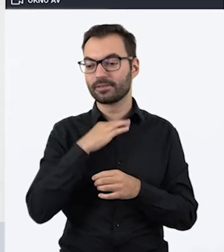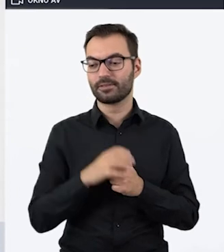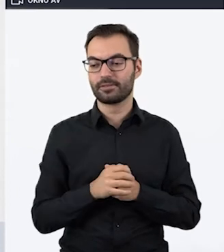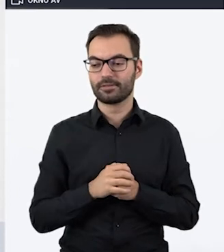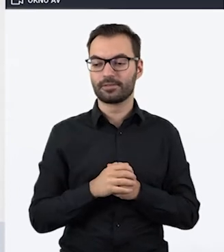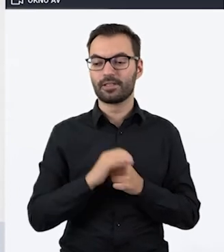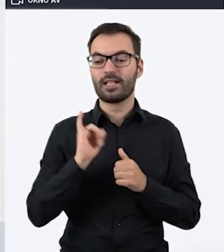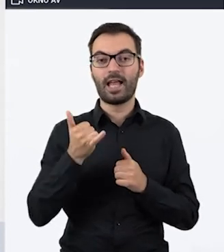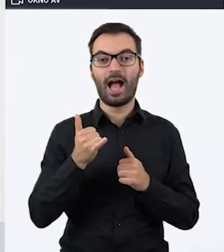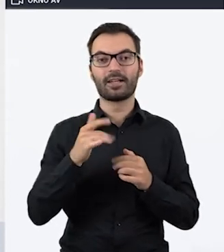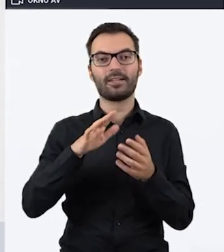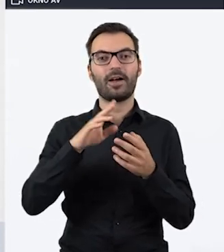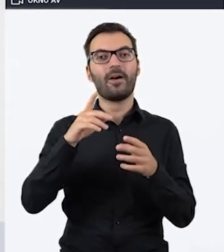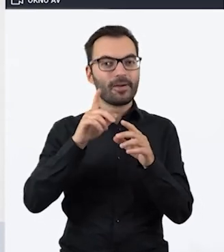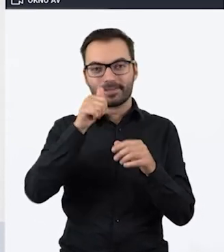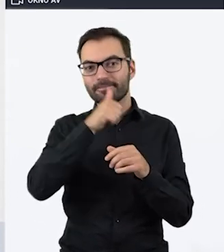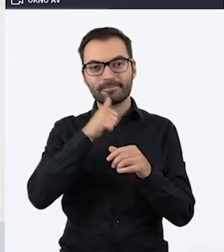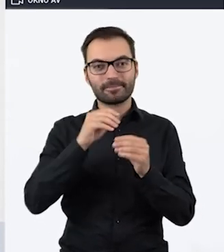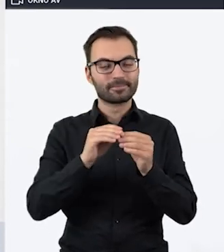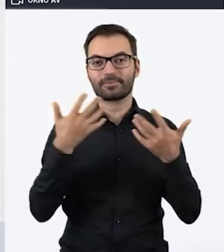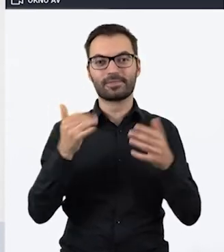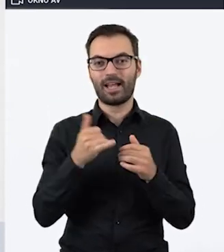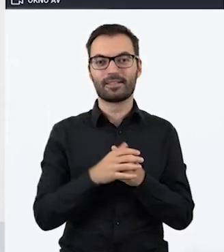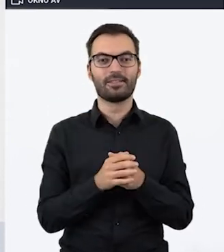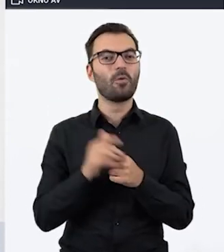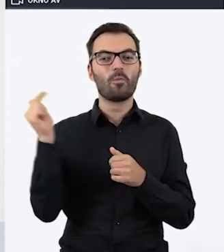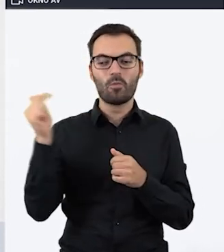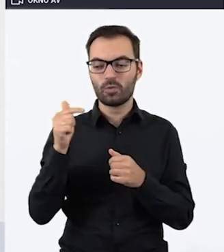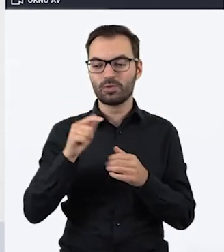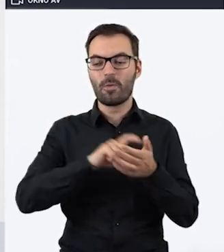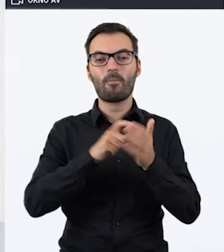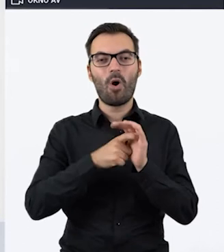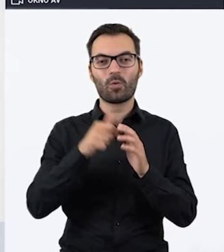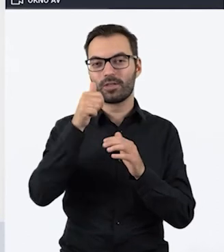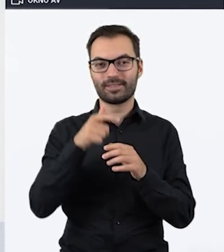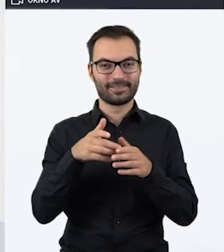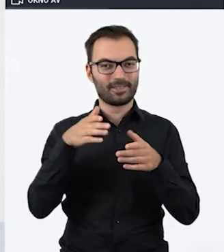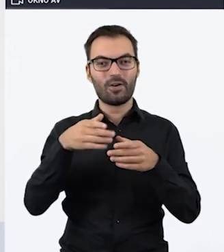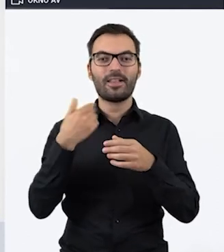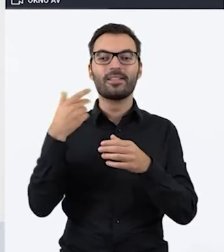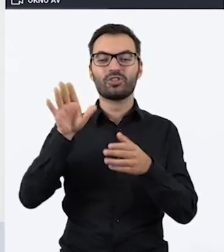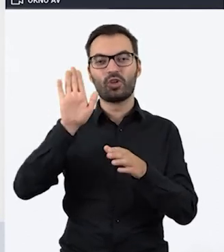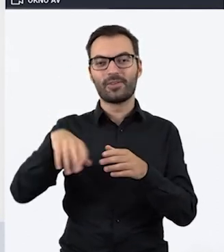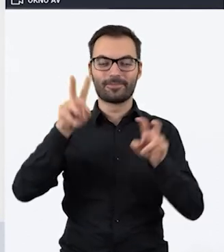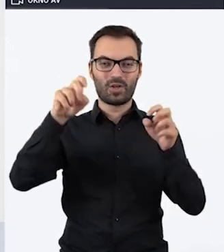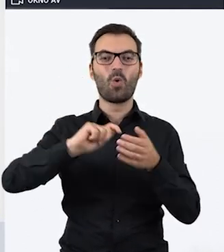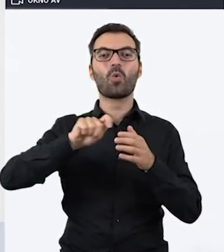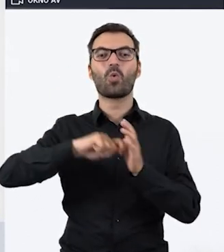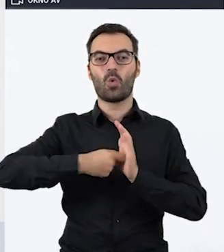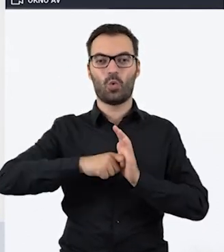też pytanie, jak odkodować później taki szyfr. Po prostu trzeba gdzieś w naszym pokoju zagadek udostępnić klucz